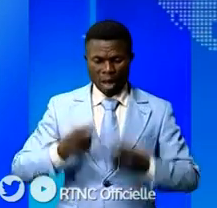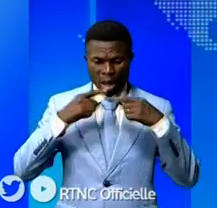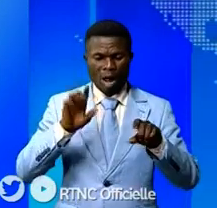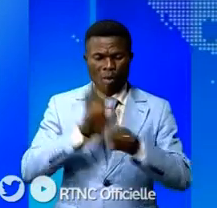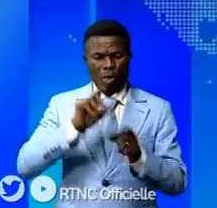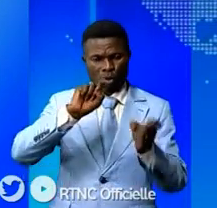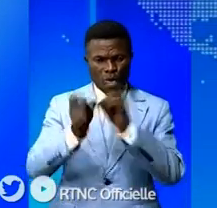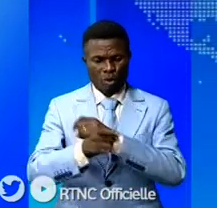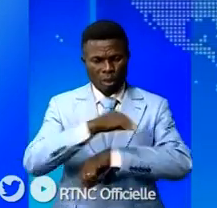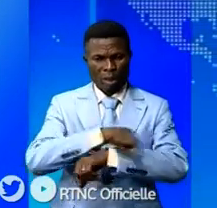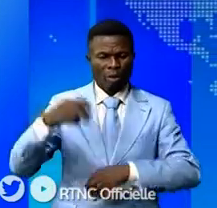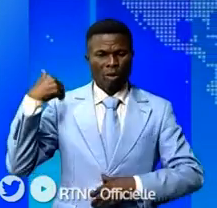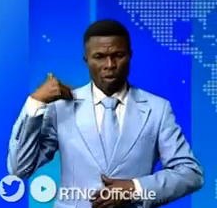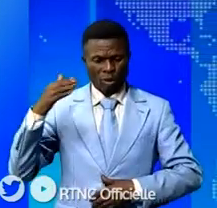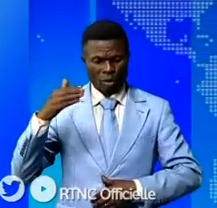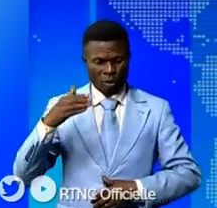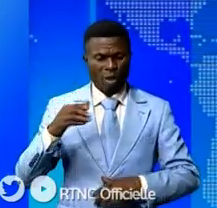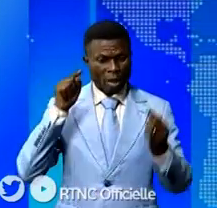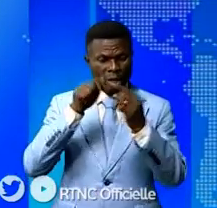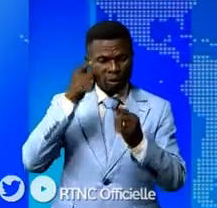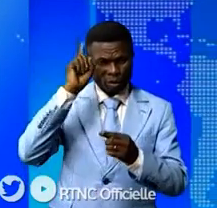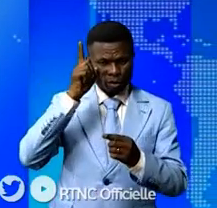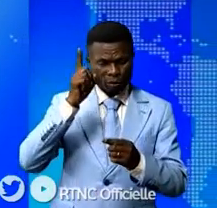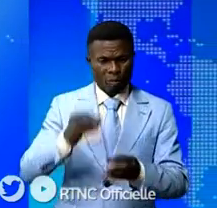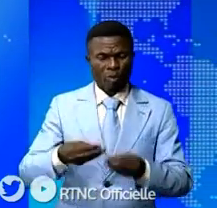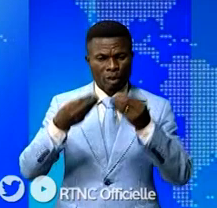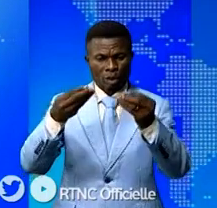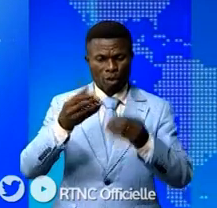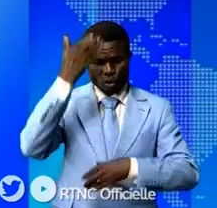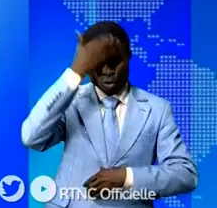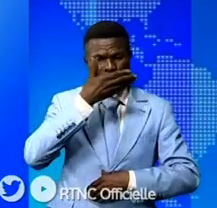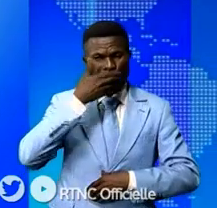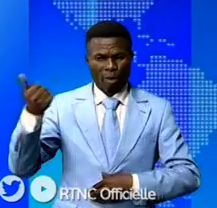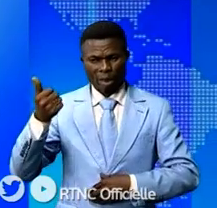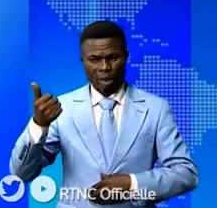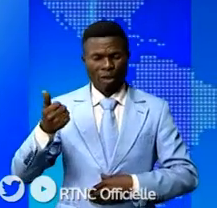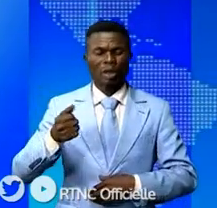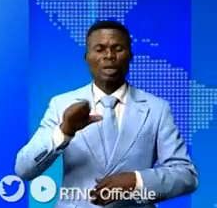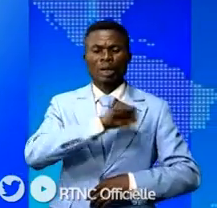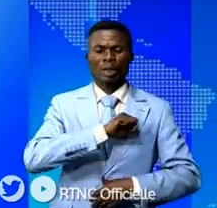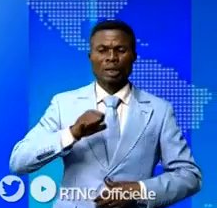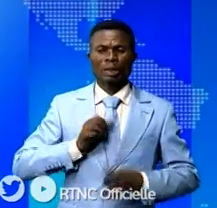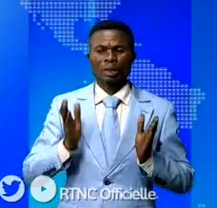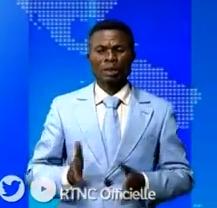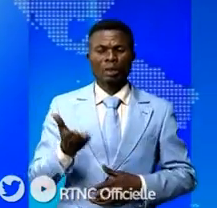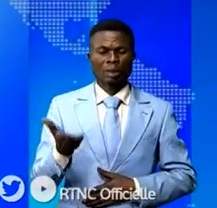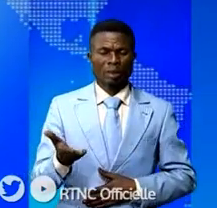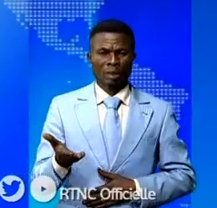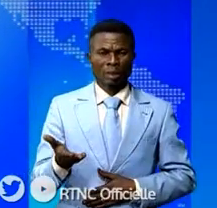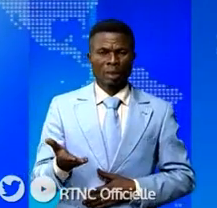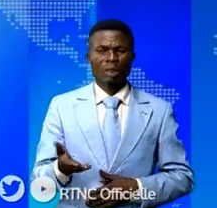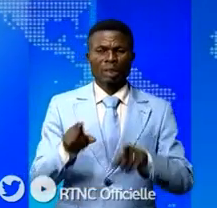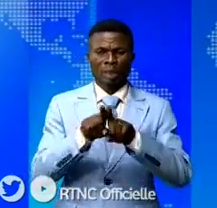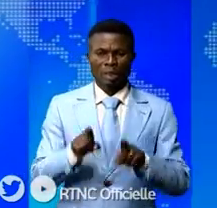réformes institutionnelles qui auront pour objectif de rédorer l'image, selon lui, de la Chambre d